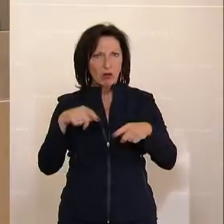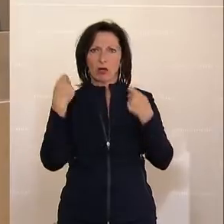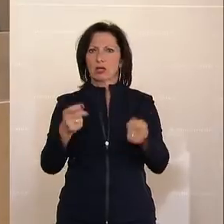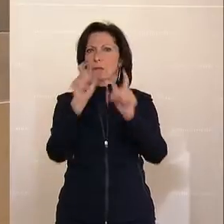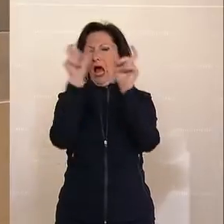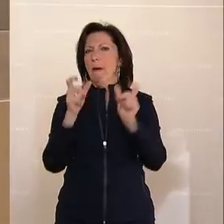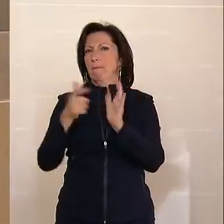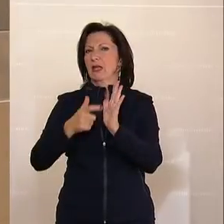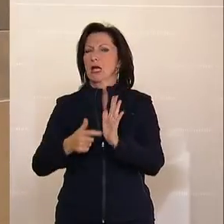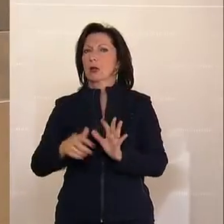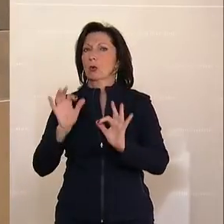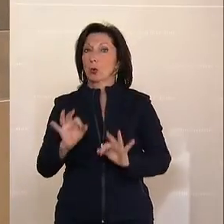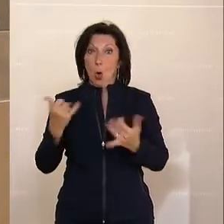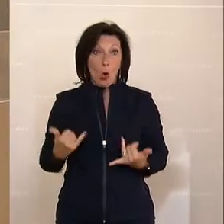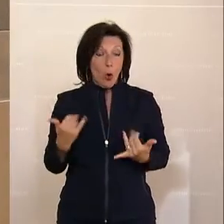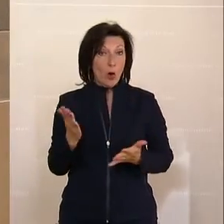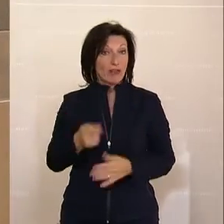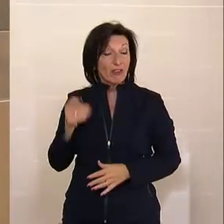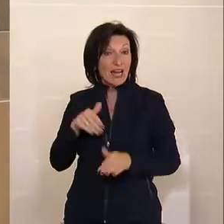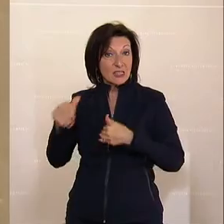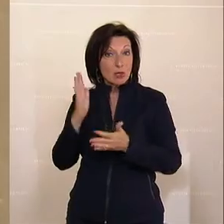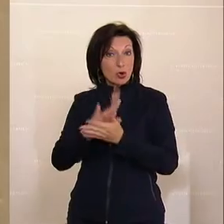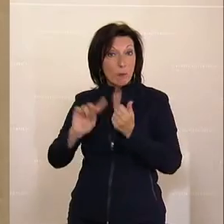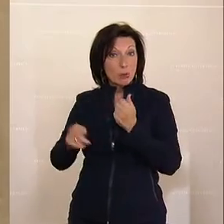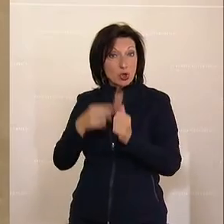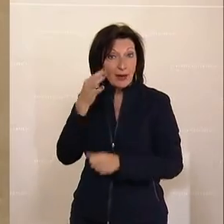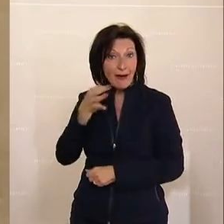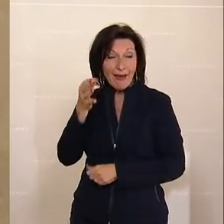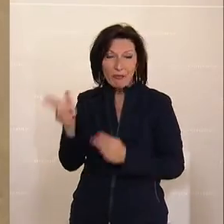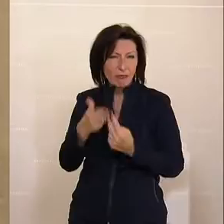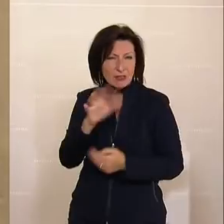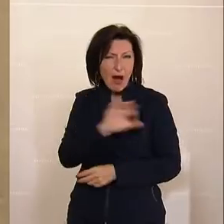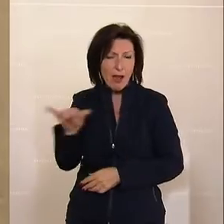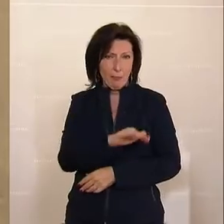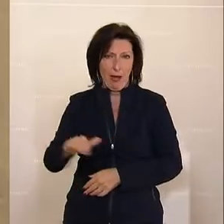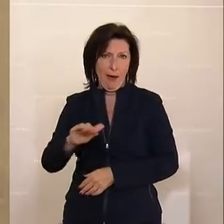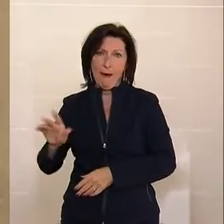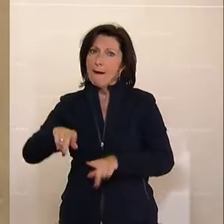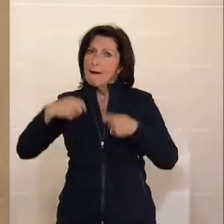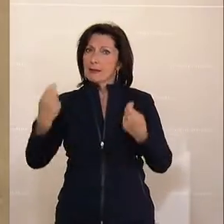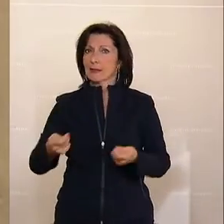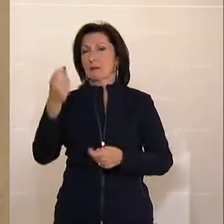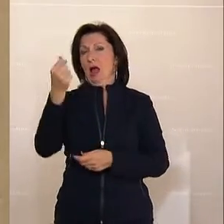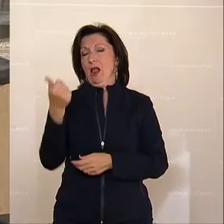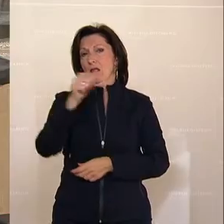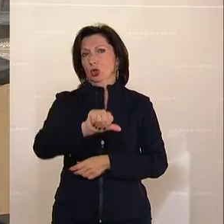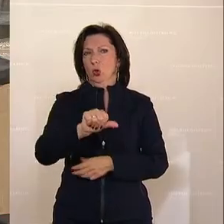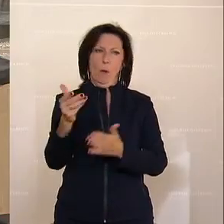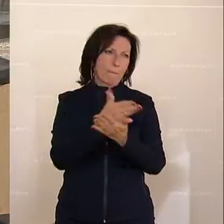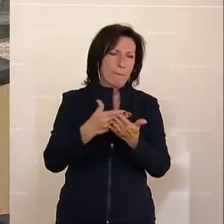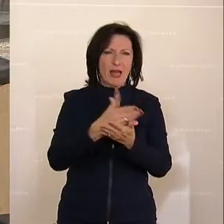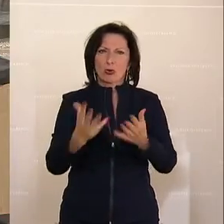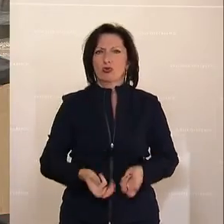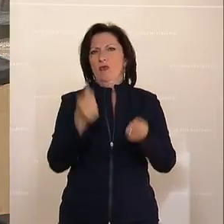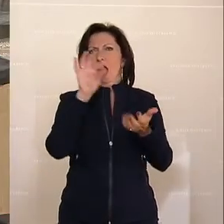Wir haben heute schon die Budgetrede vom Herrn Finanzminister gehört. Und praktisch in allen Bereichen gibt es zusätzliches Geld für Schwerpunktbildung, zusätzliche